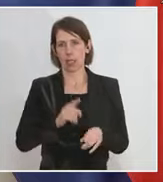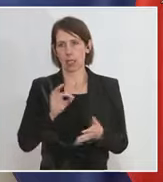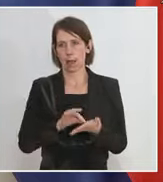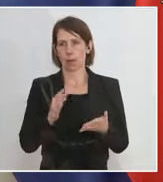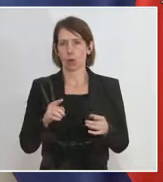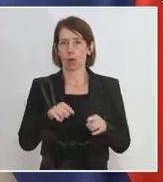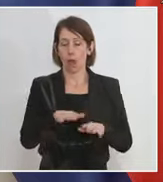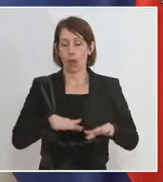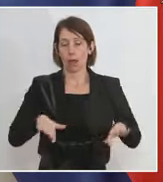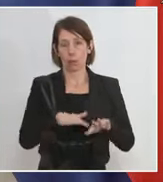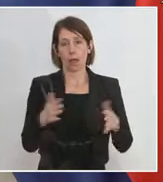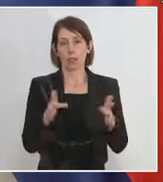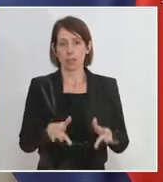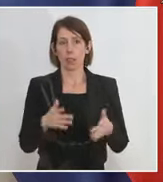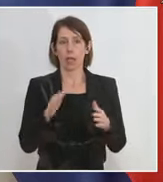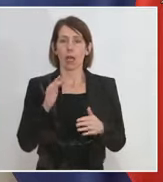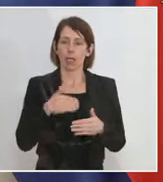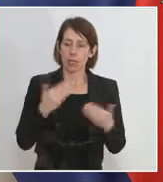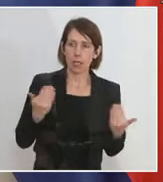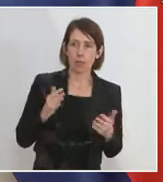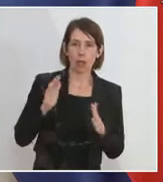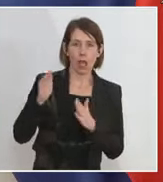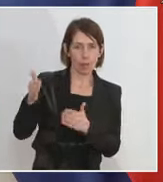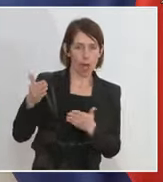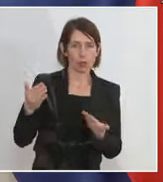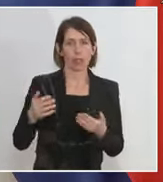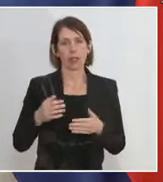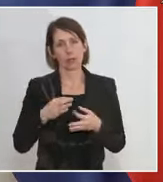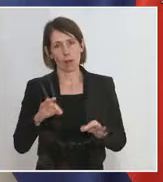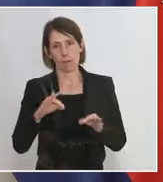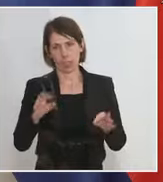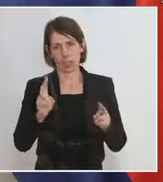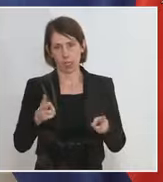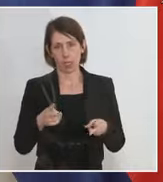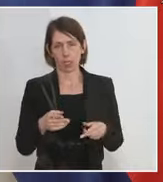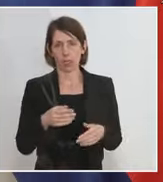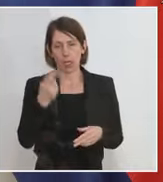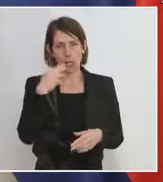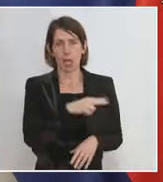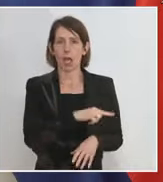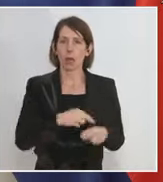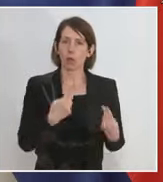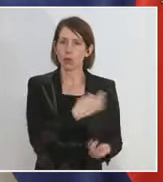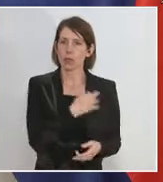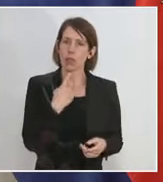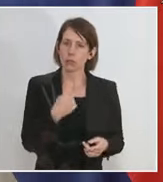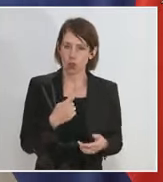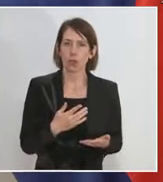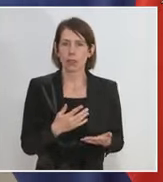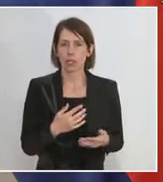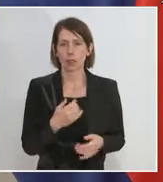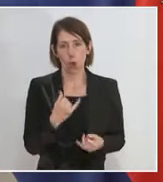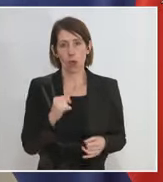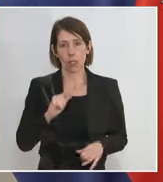Hilfe vor Ort deutlich zu erhöhen und noch mehr Menschen zu erreichen. Der Bundeskanzler hat das ja gesagt. Und heuer ist der Auslandskatastrophenfonds mit